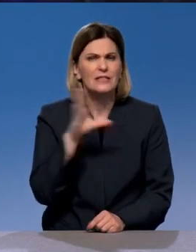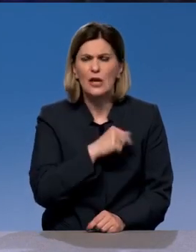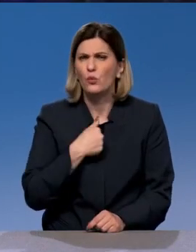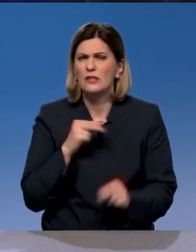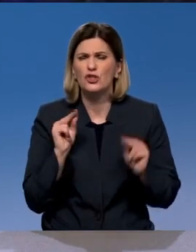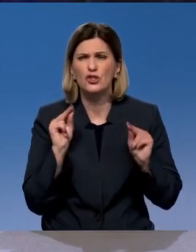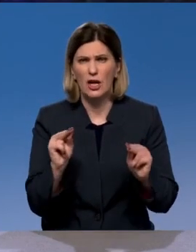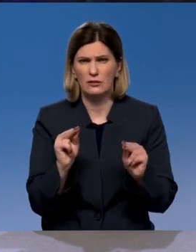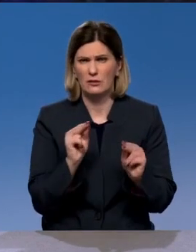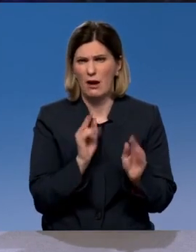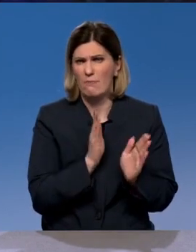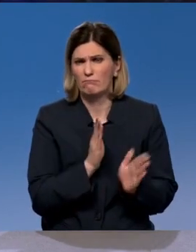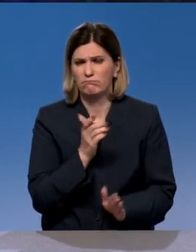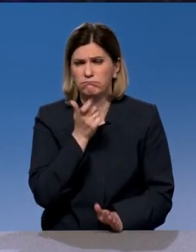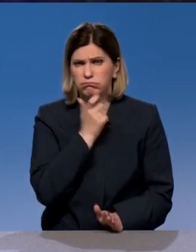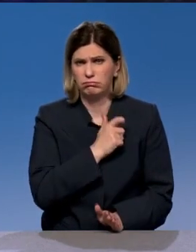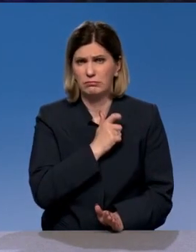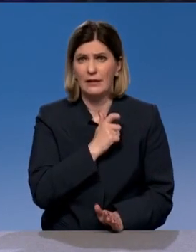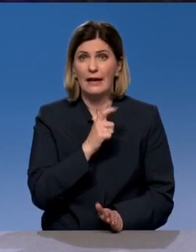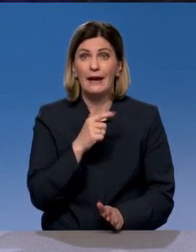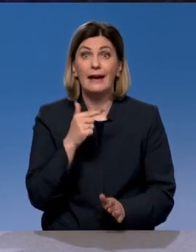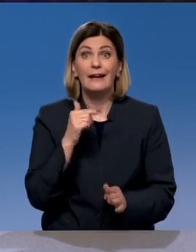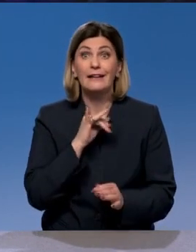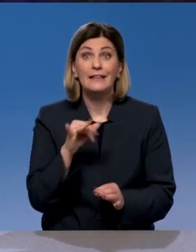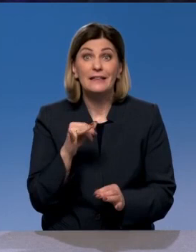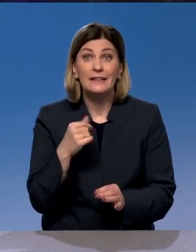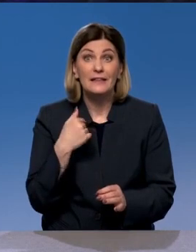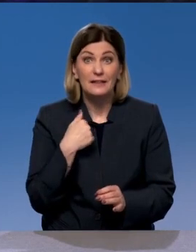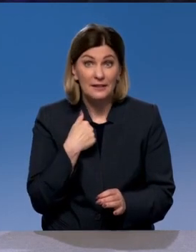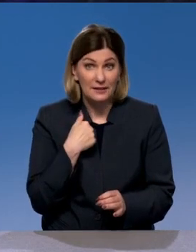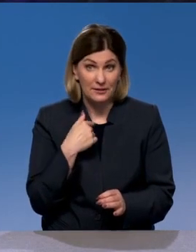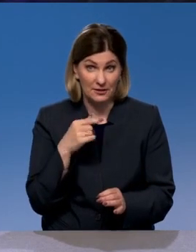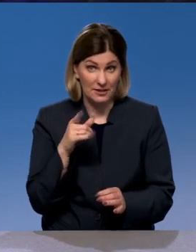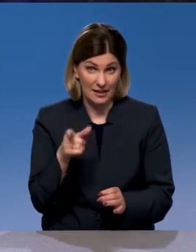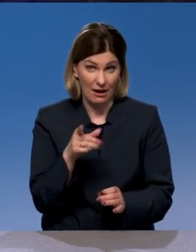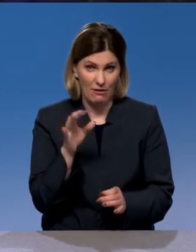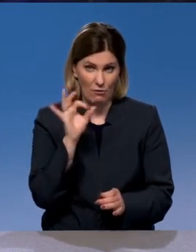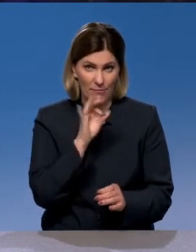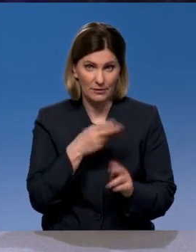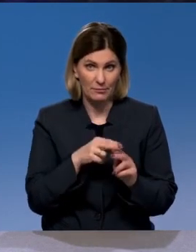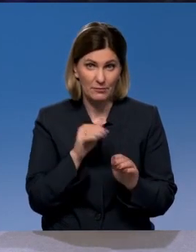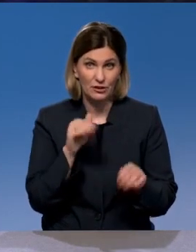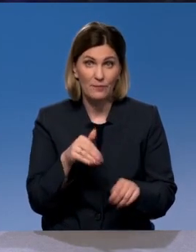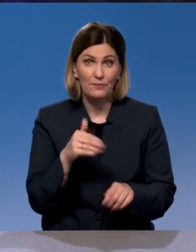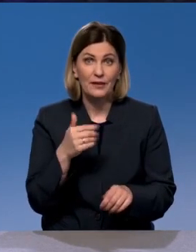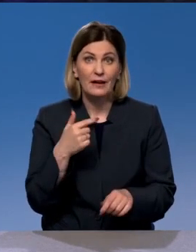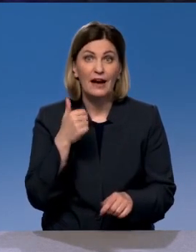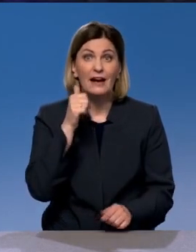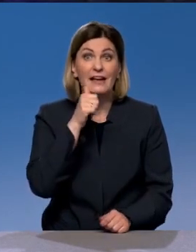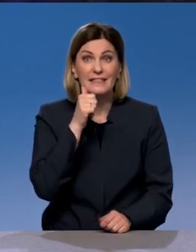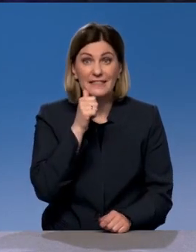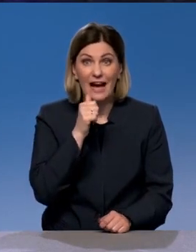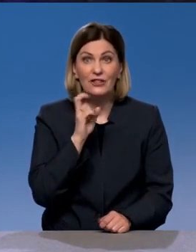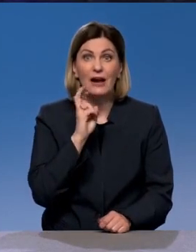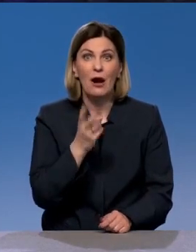порядочные, но, как бы, я еще и процентом знаимства, я просто про него молчу. А завтра, как ко мне, как к